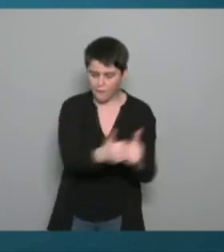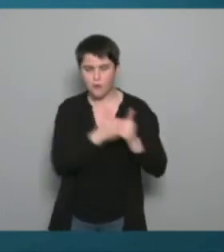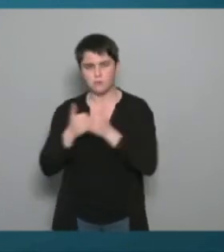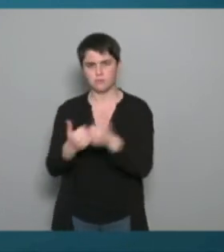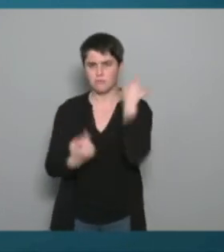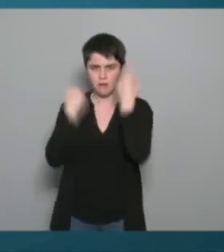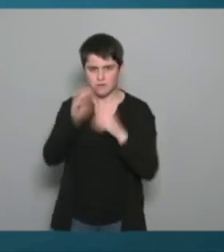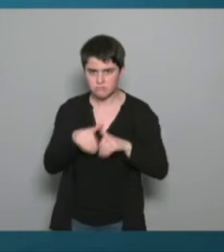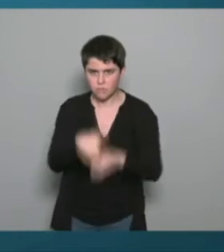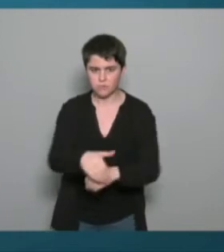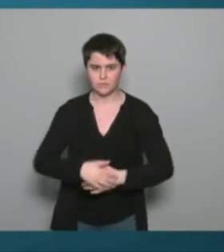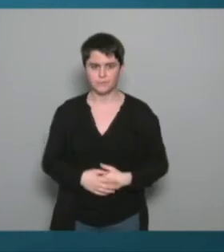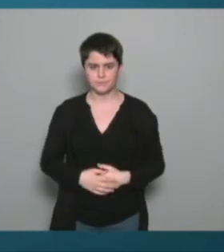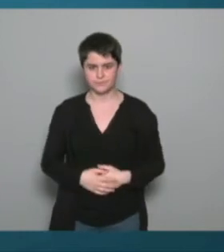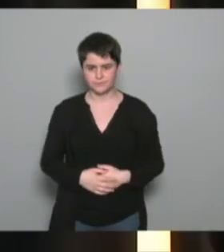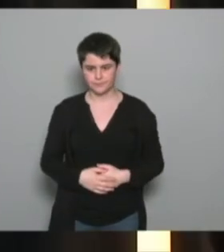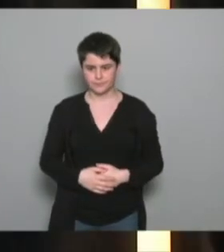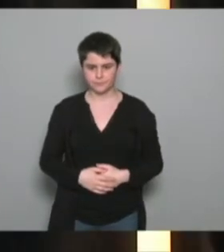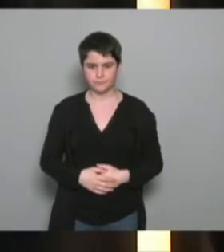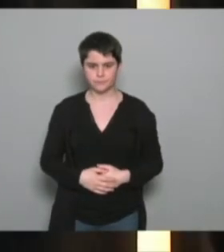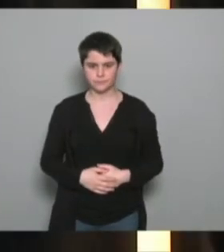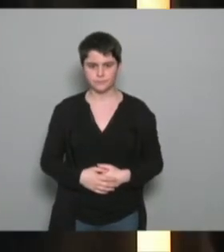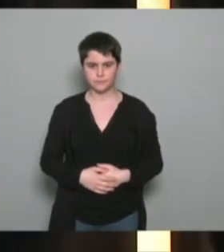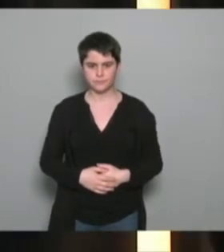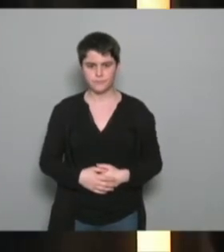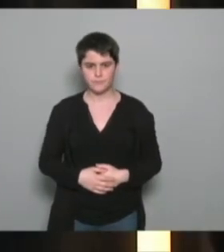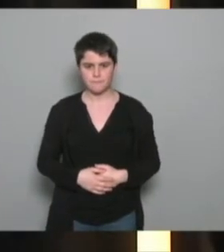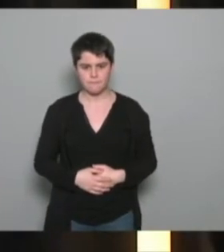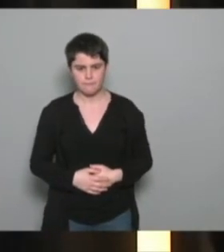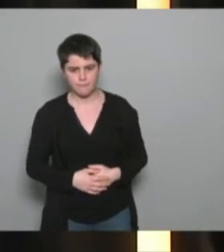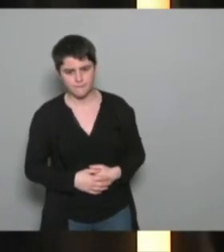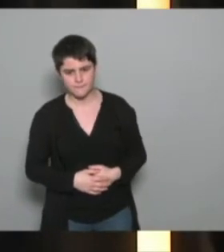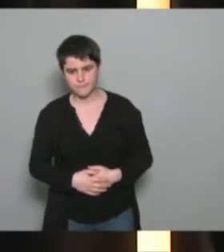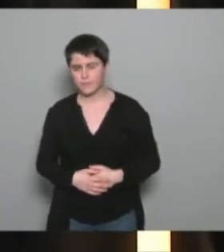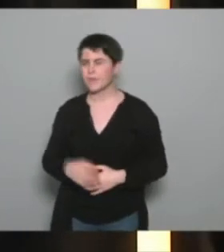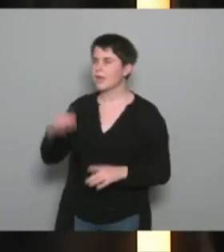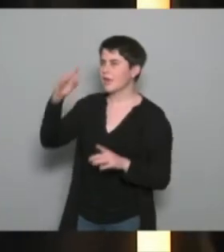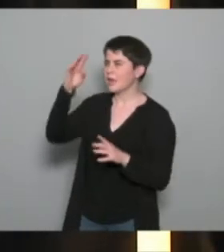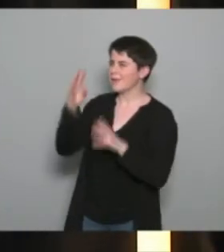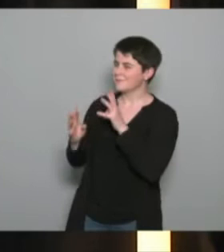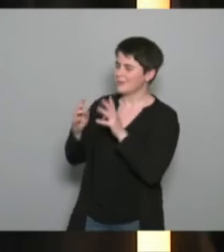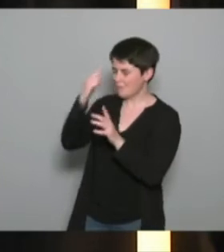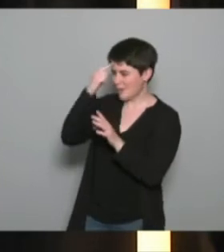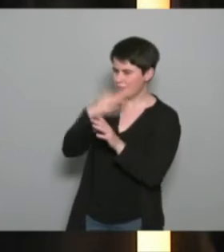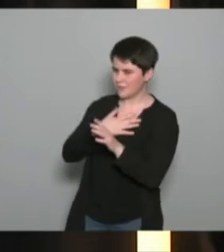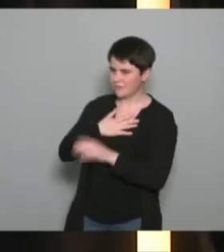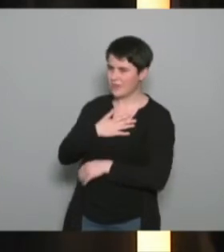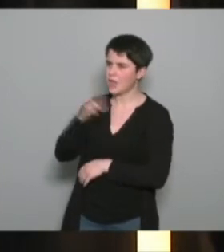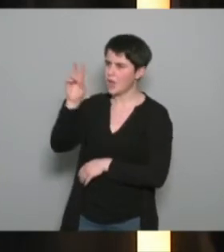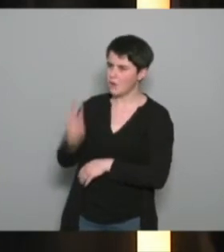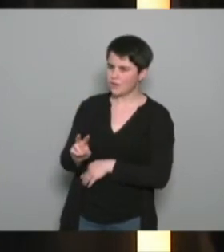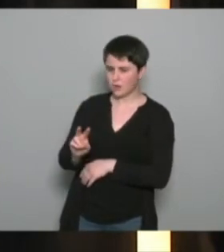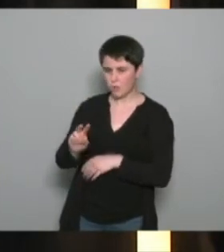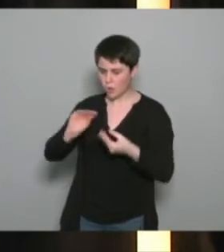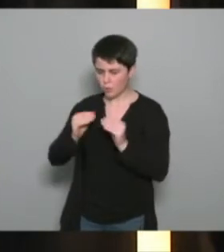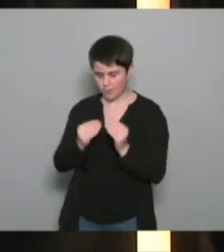pense que c'est pas la légitimité qui est en cause je pense que c'est la crédibilité on